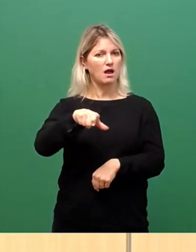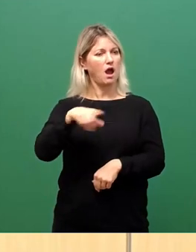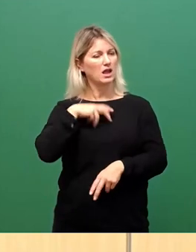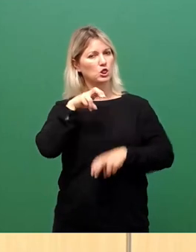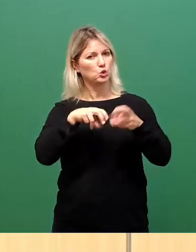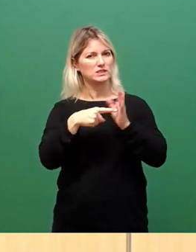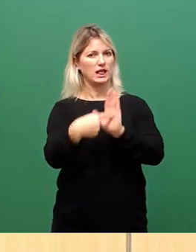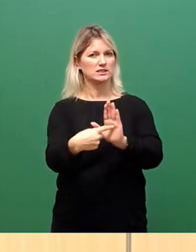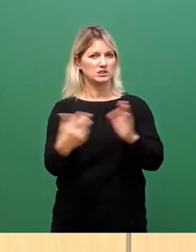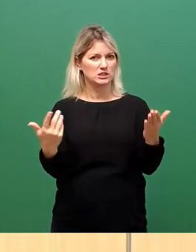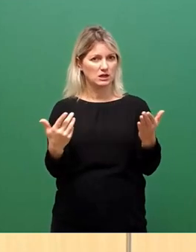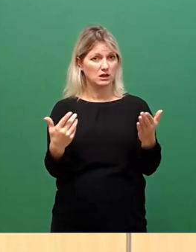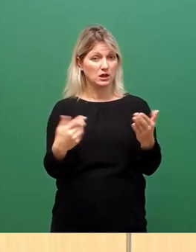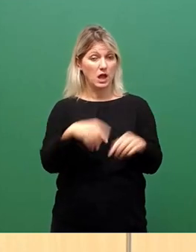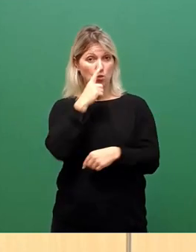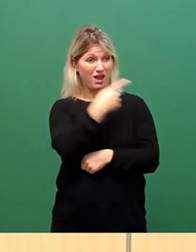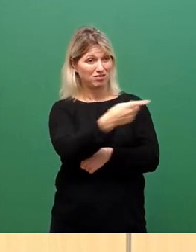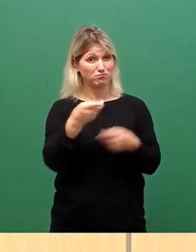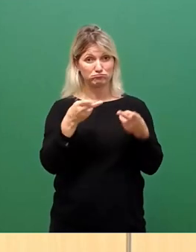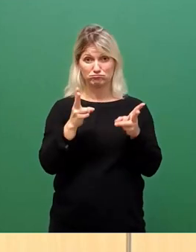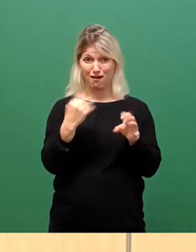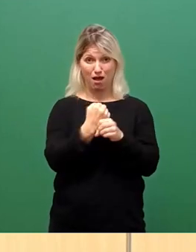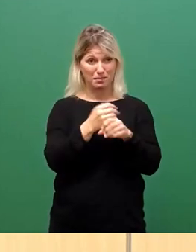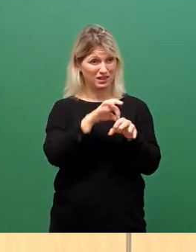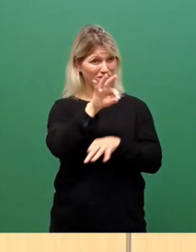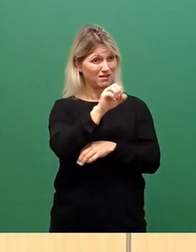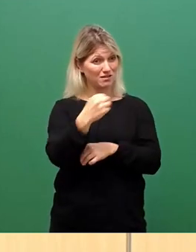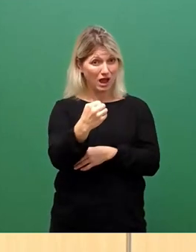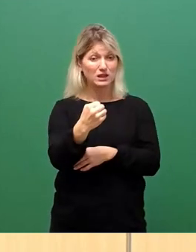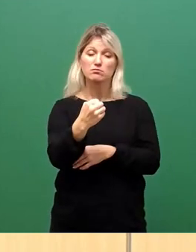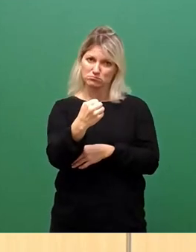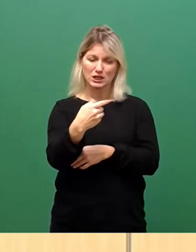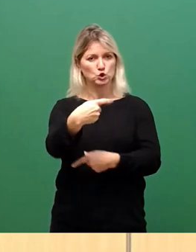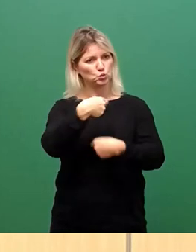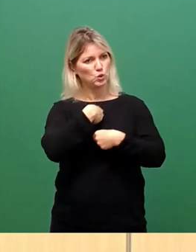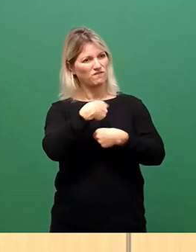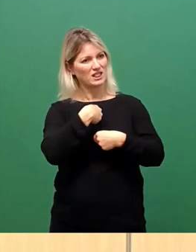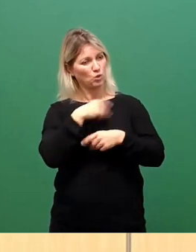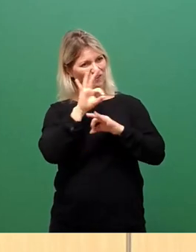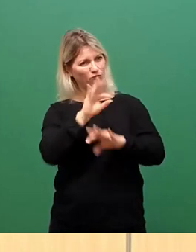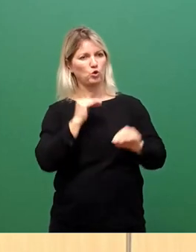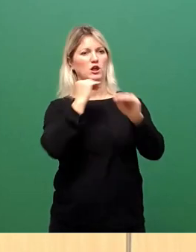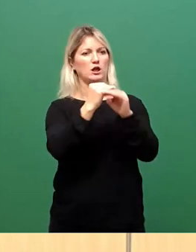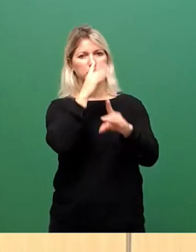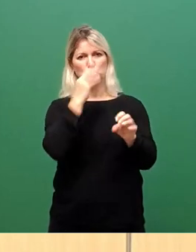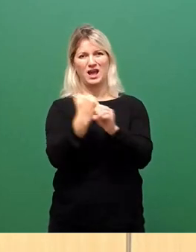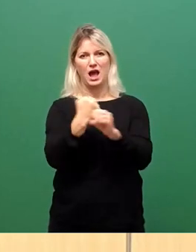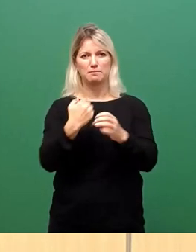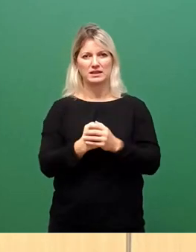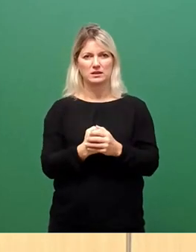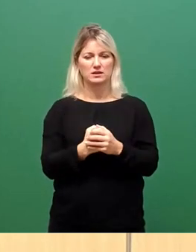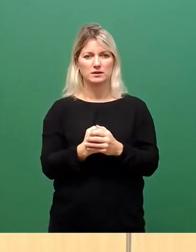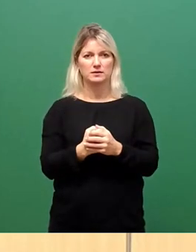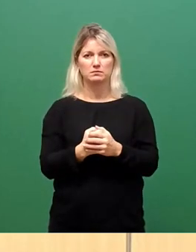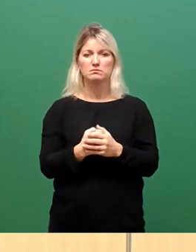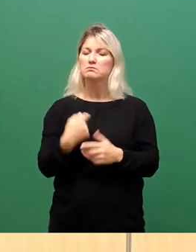Und wenn sie keine reguläre Arbeit finden, müssen sie für ihre Zuwendungen arbeiten. Ich bin der festen Überzeugung, dass